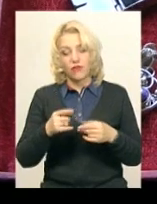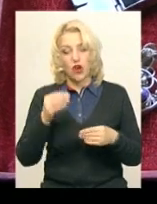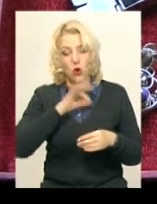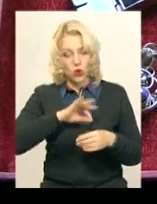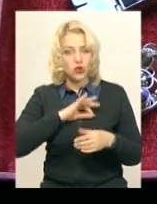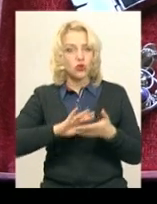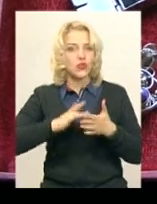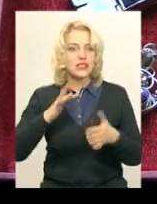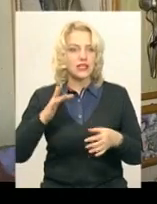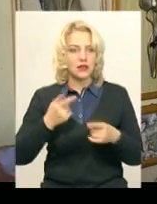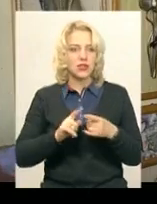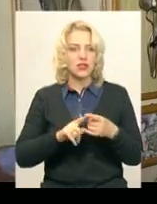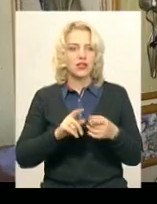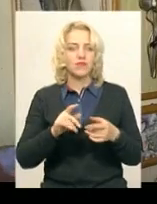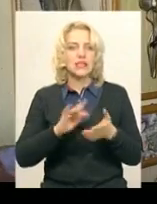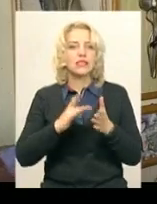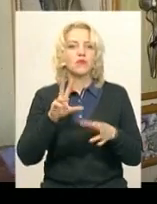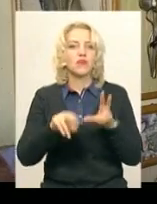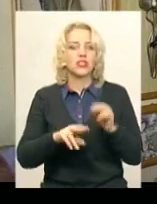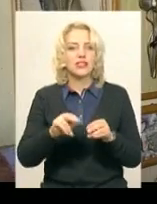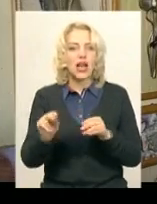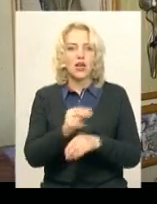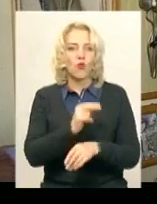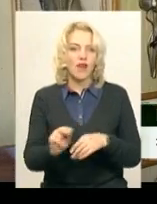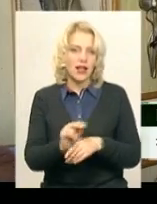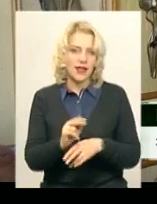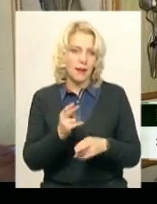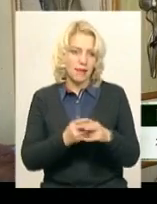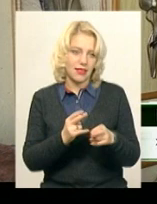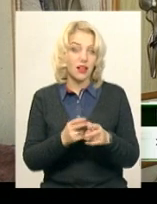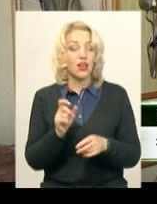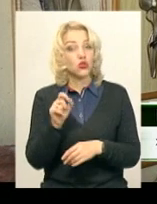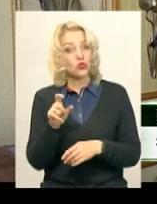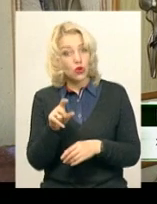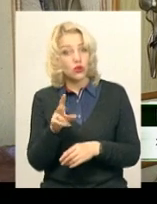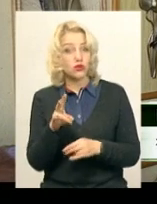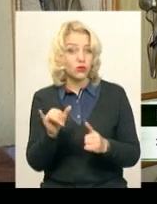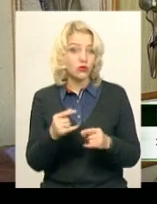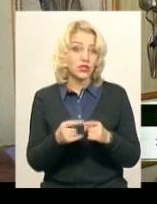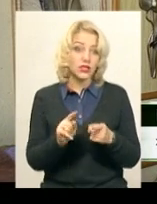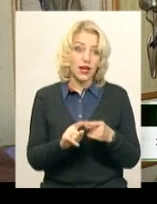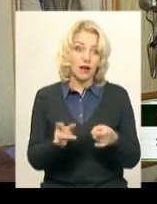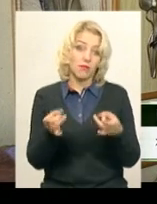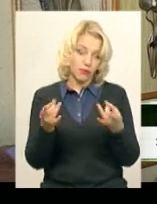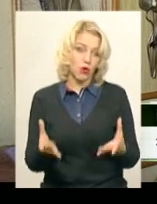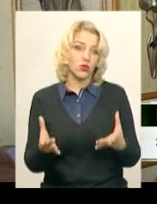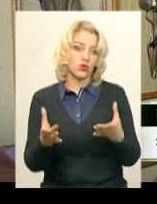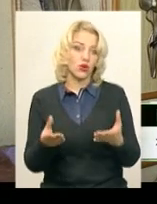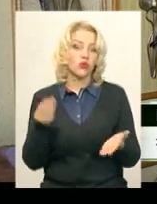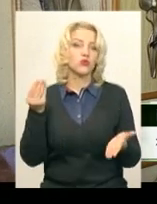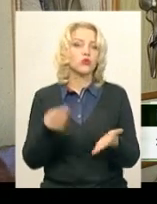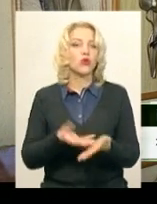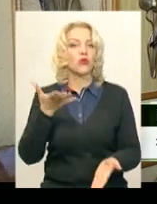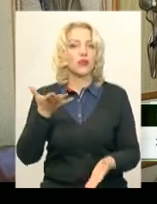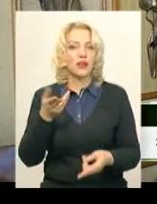Срібло – лікувальний метал. Якщо взяти золото, то це просто дорогий